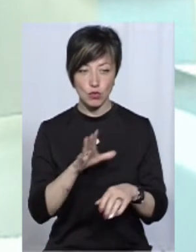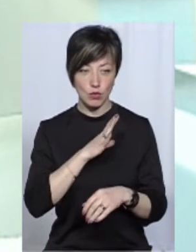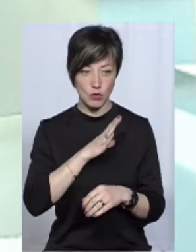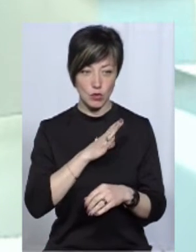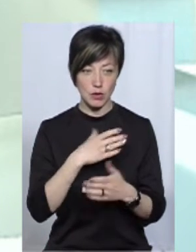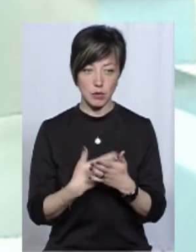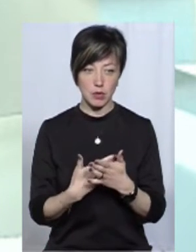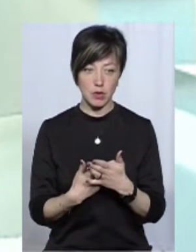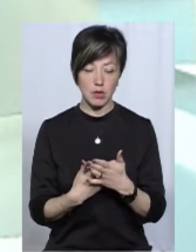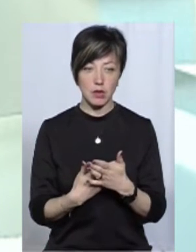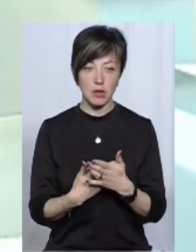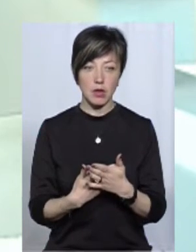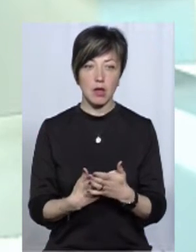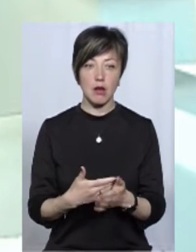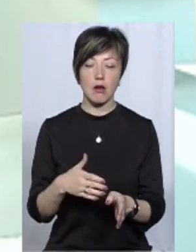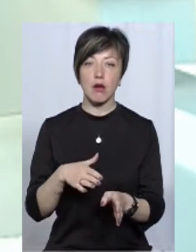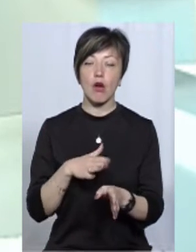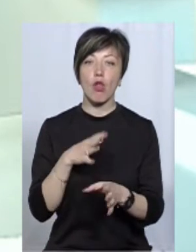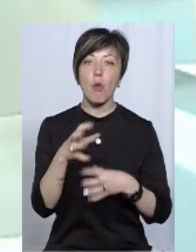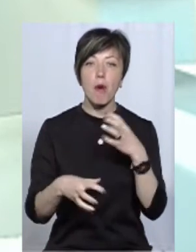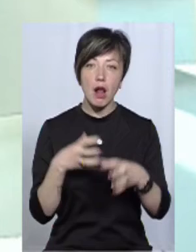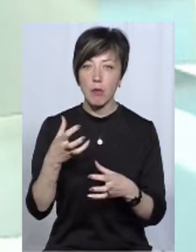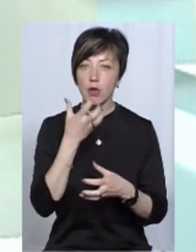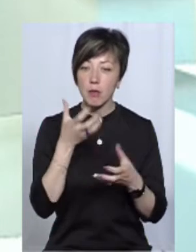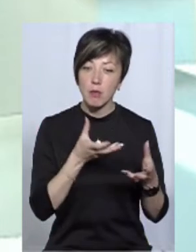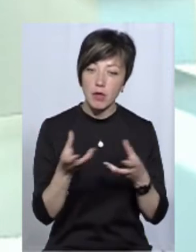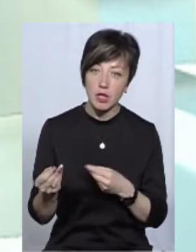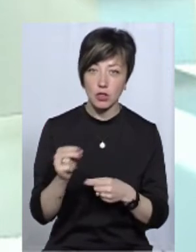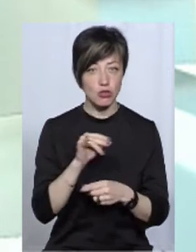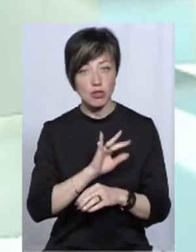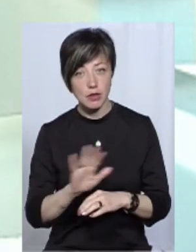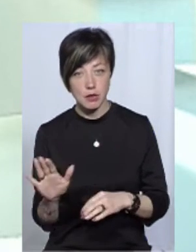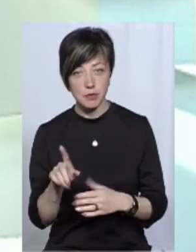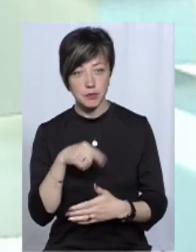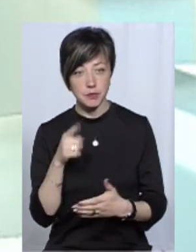викликати глобальне потепління, чи вплине, чи не вплине,